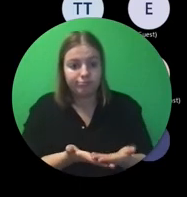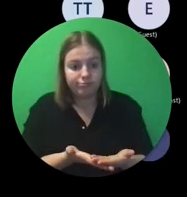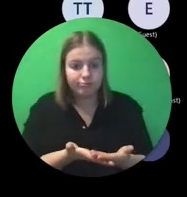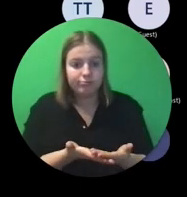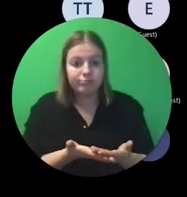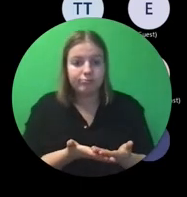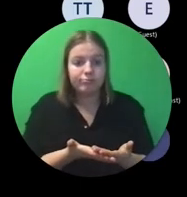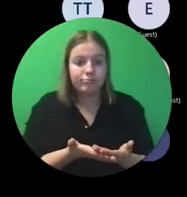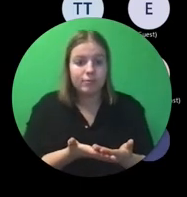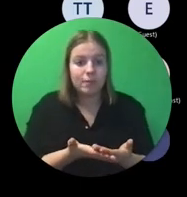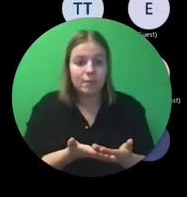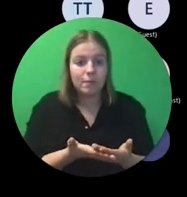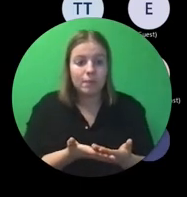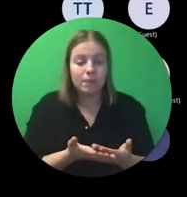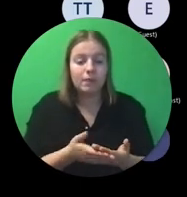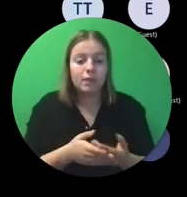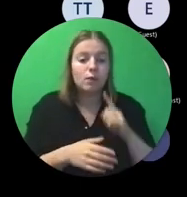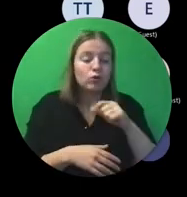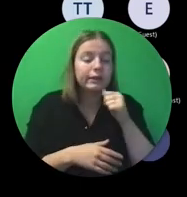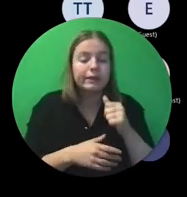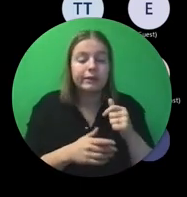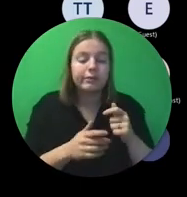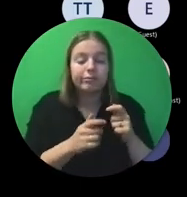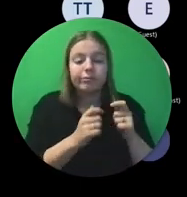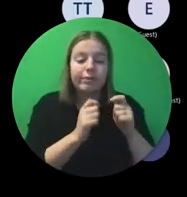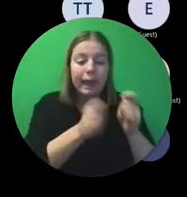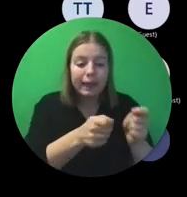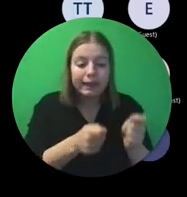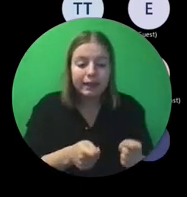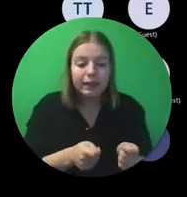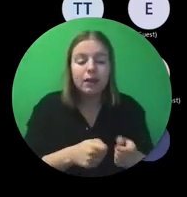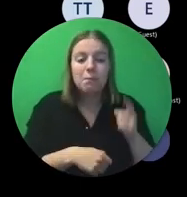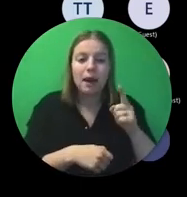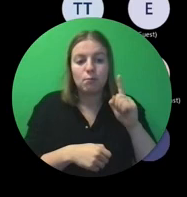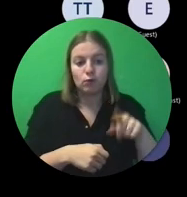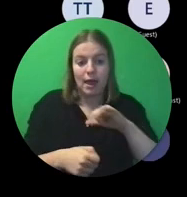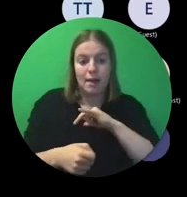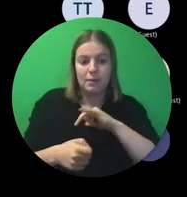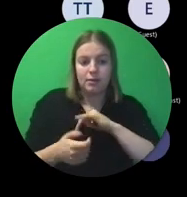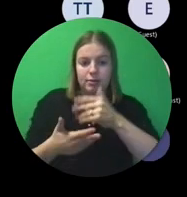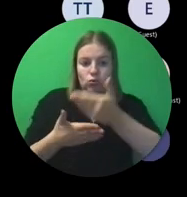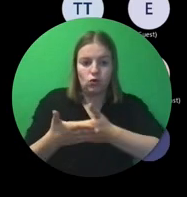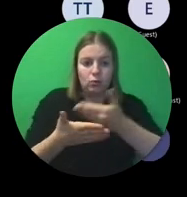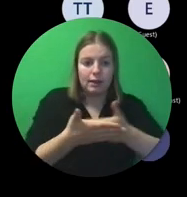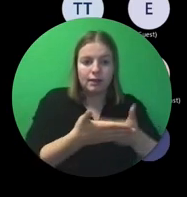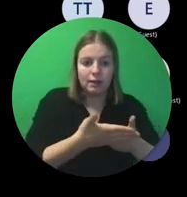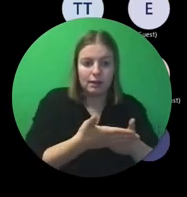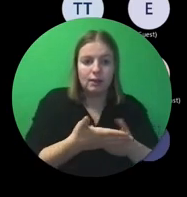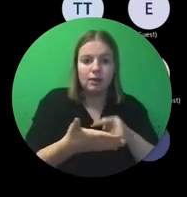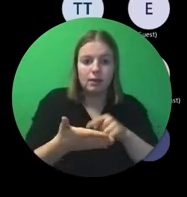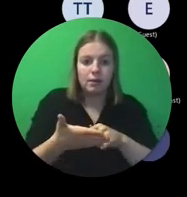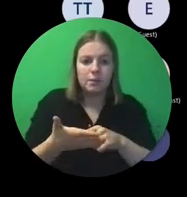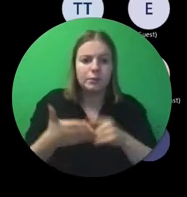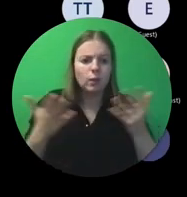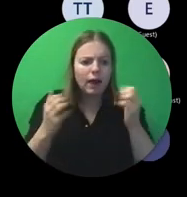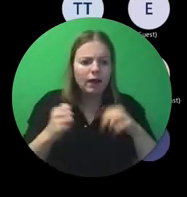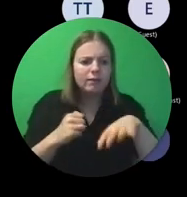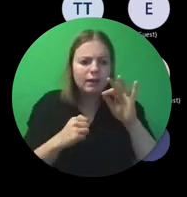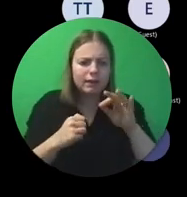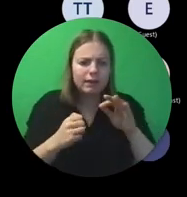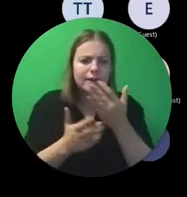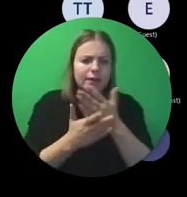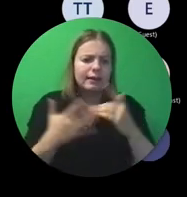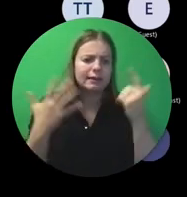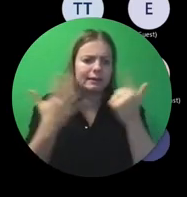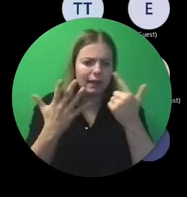Nu automatisch mee indienen, dat zal niet nodig zijn, maar je moet ze beschikbaar hebben. Staat beschreven in deel